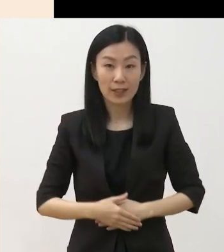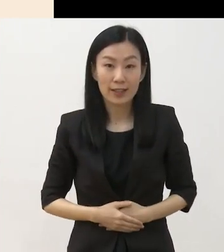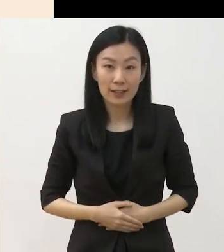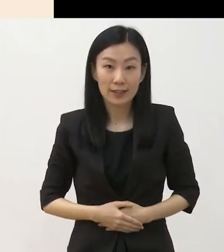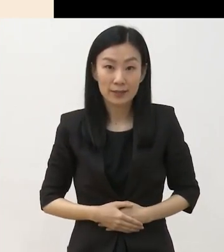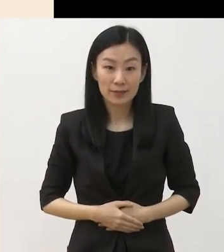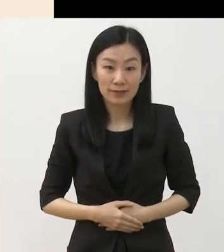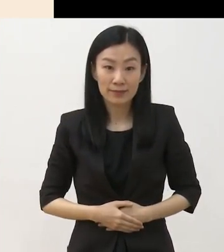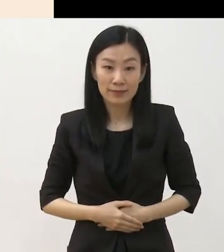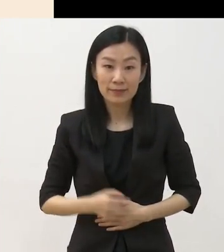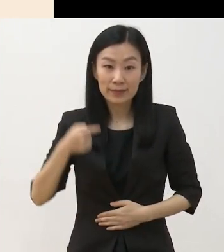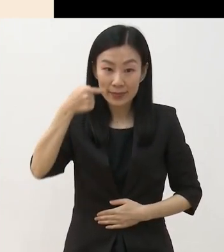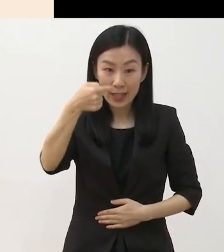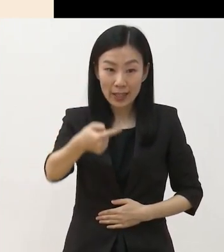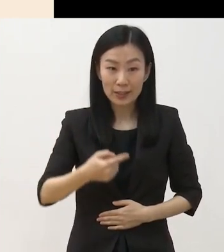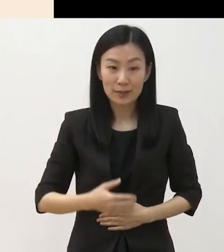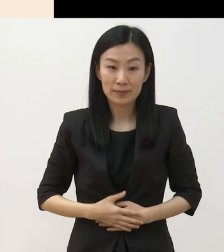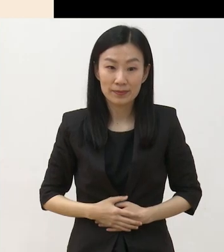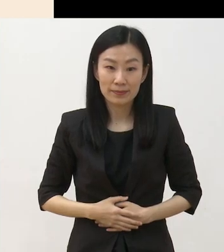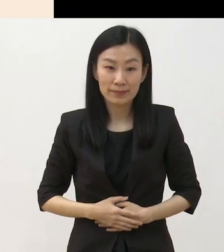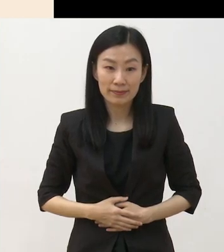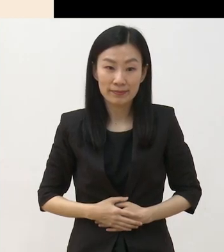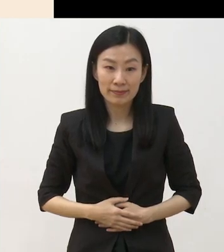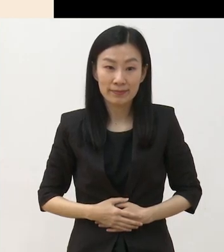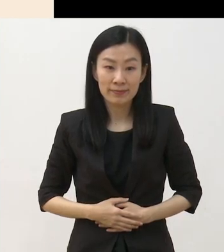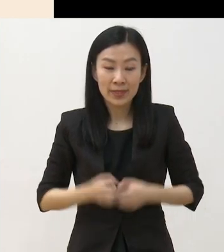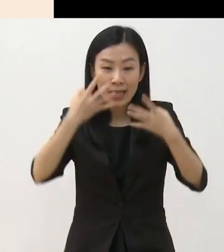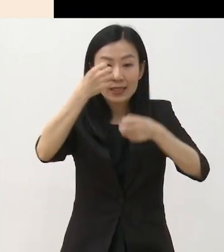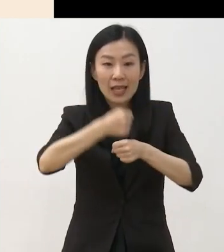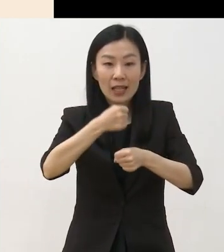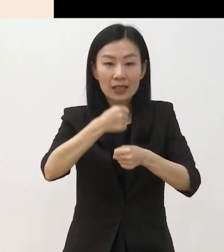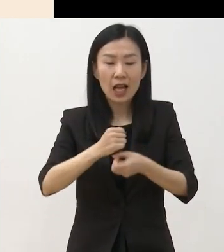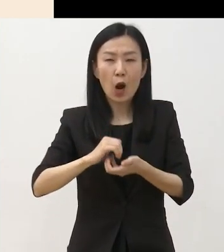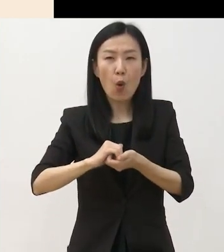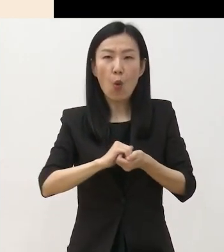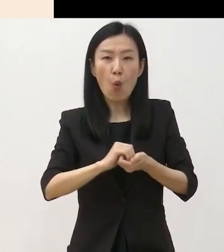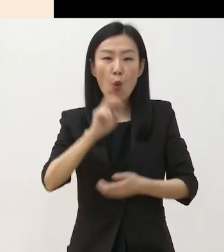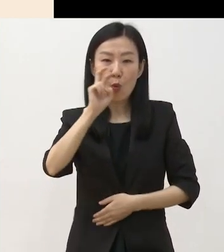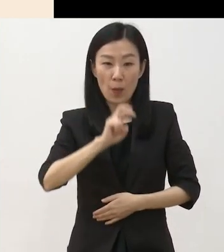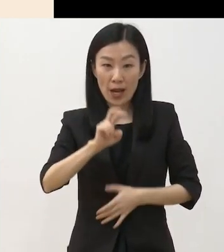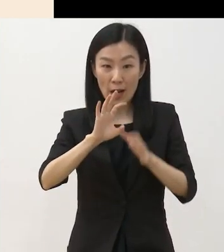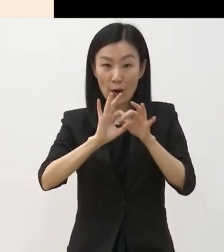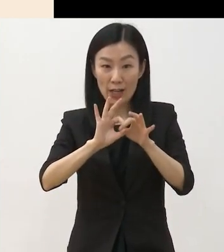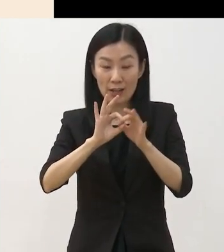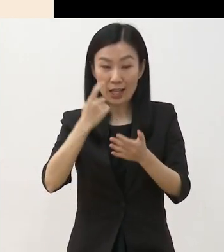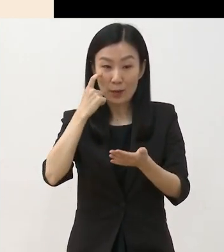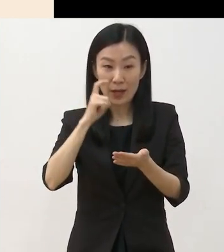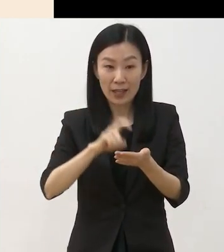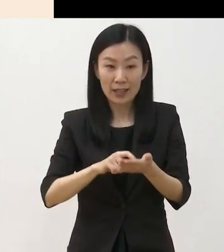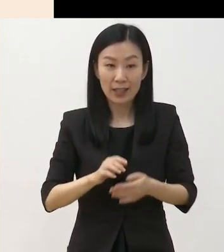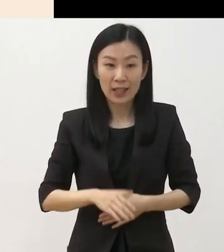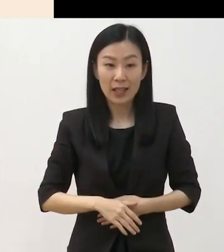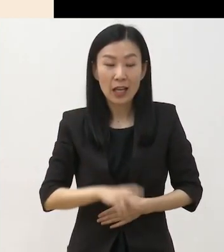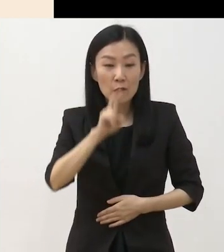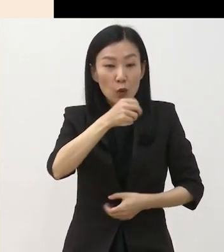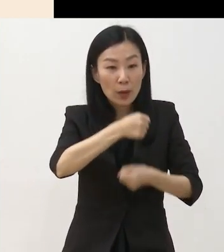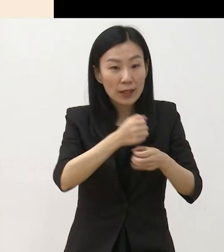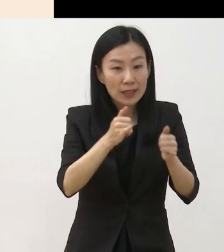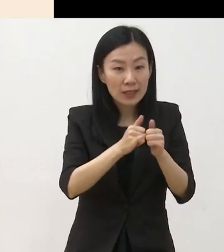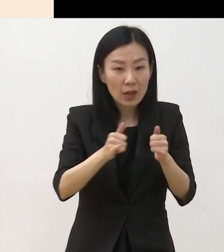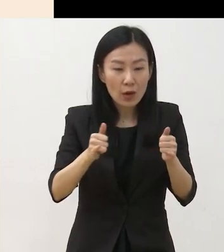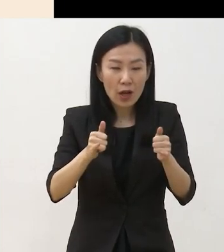다음은 창작 오페라 발굴 지원입니다 창작 오페라 발굴 지원은 작곡가와 극작가의